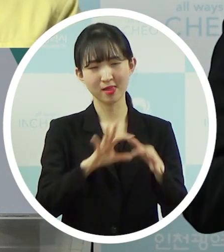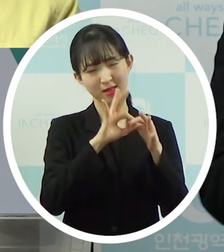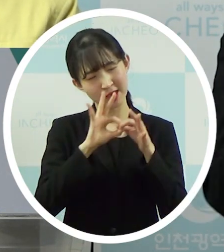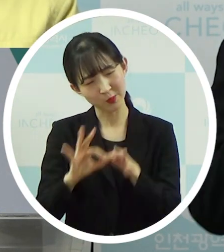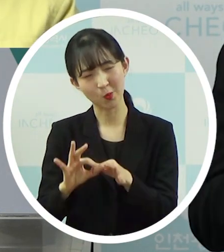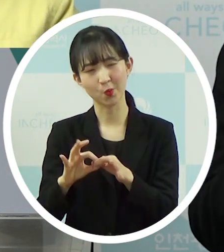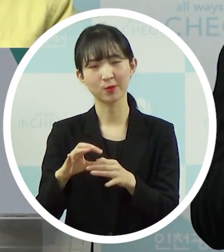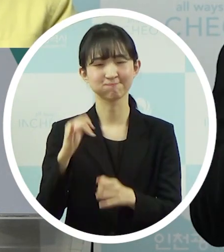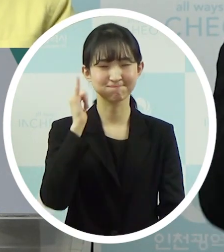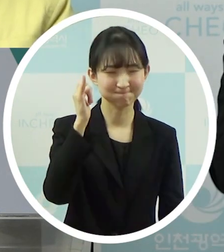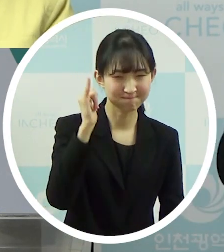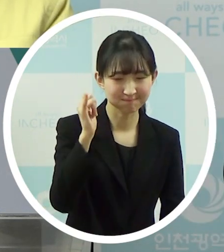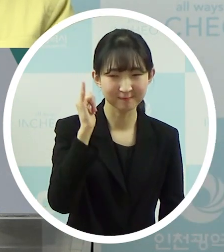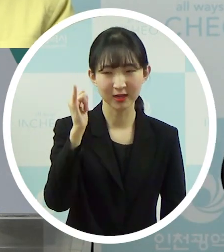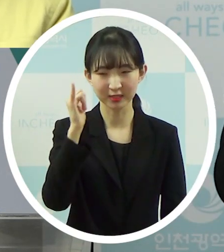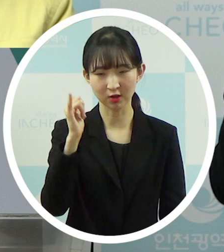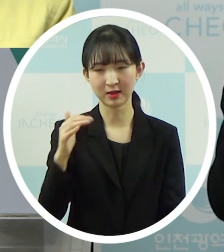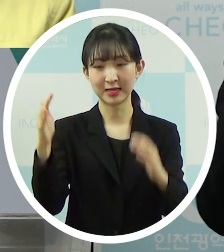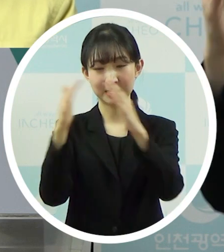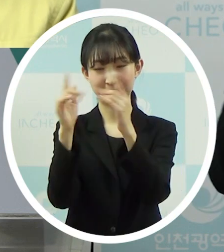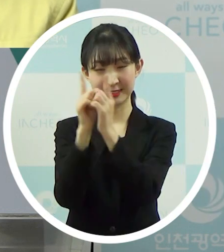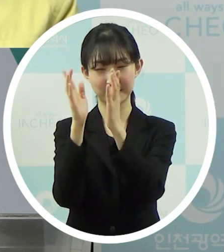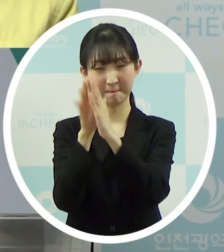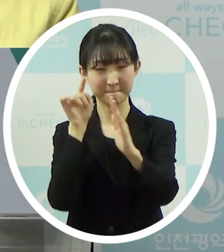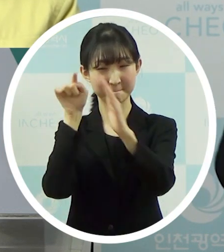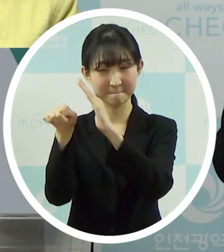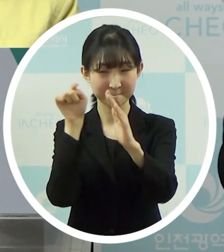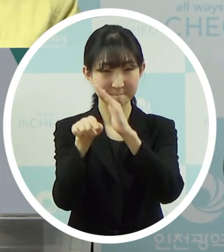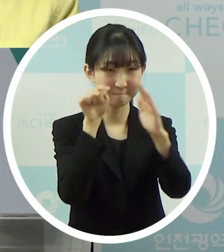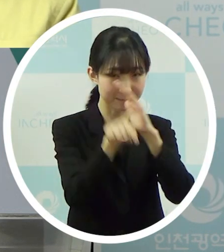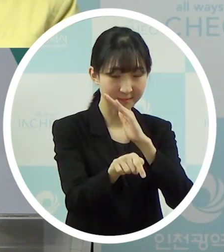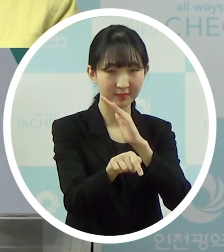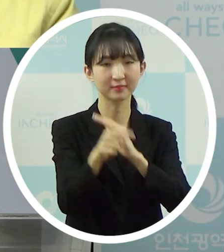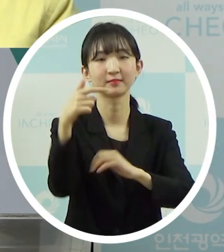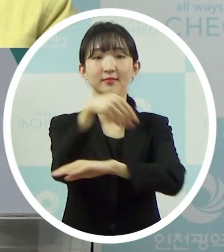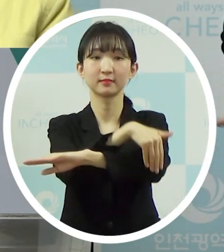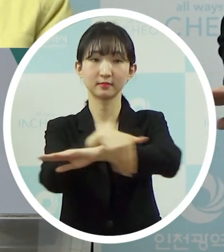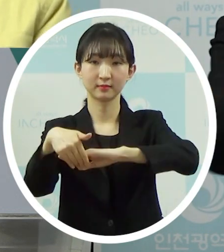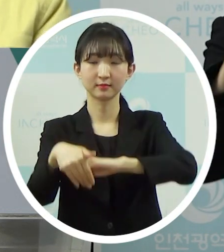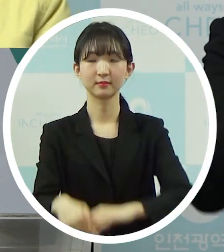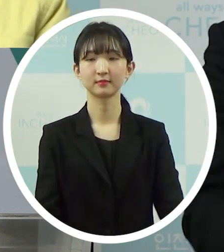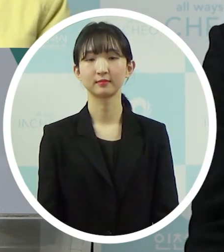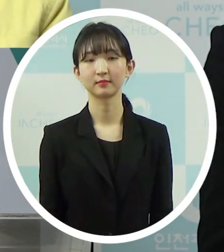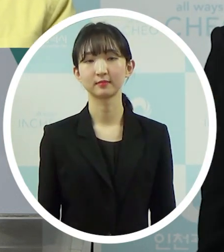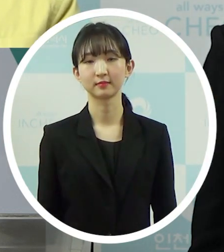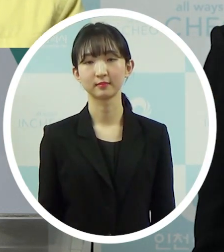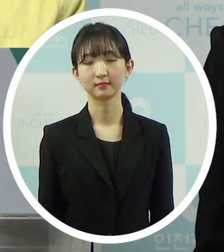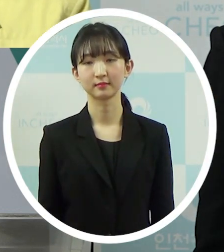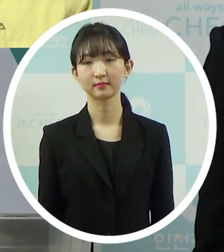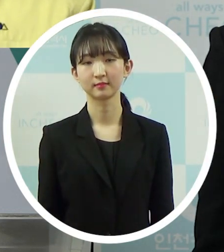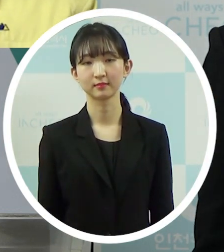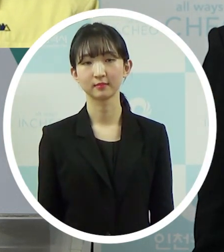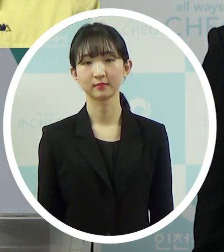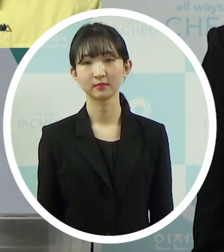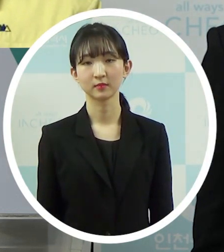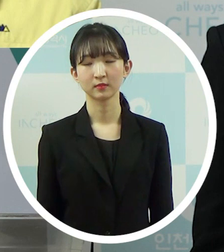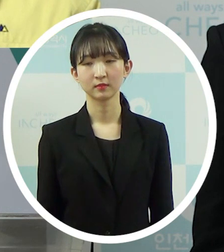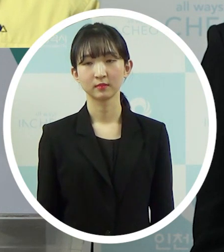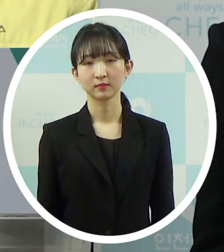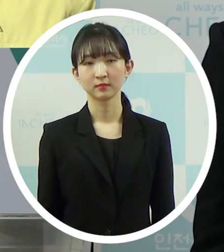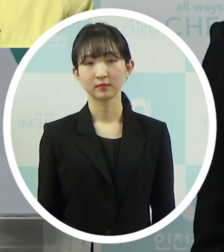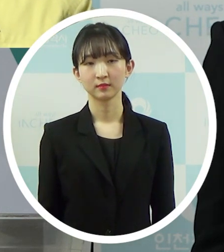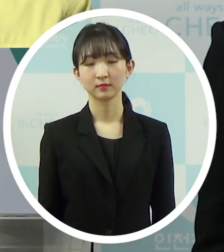연락을 하거나 또 주소지를 방문을 해서 소재지를 파악할 예정이고요. 연락이 계속